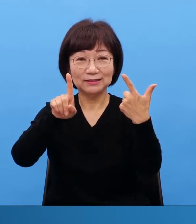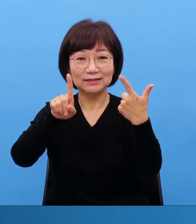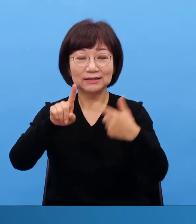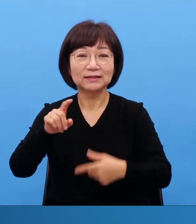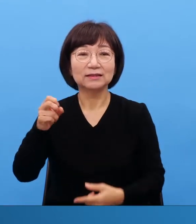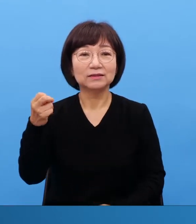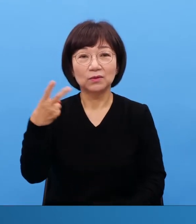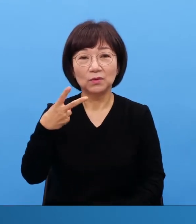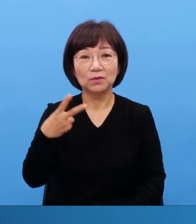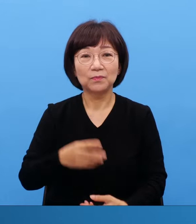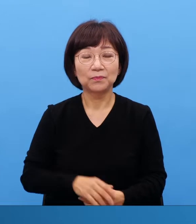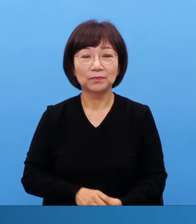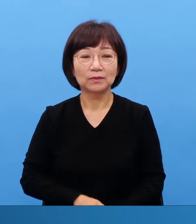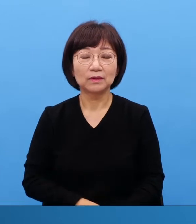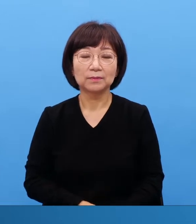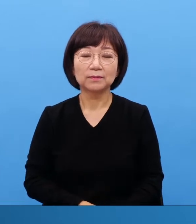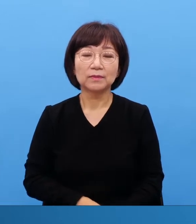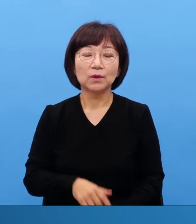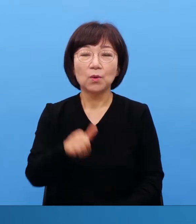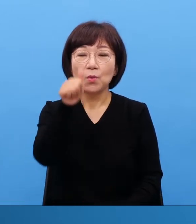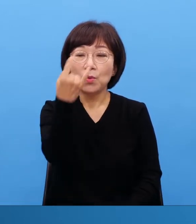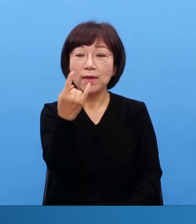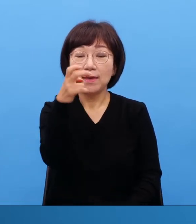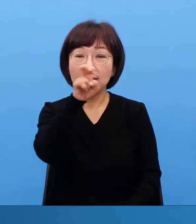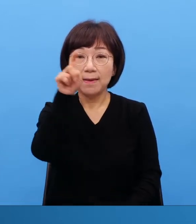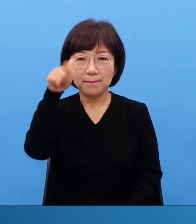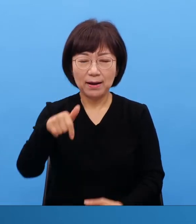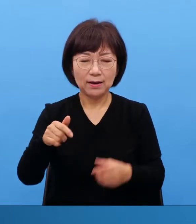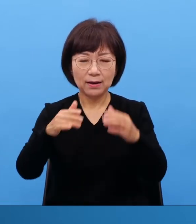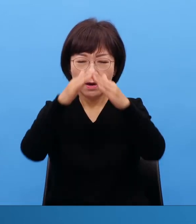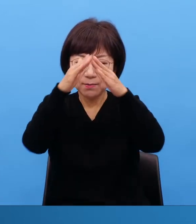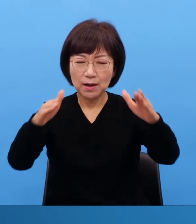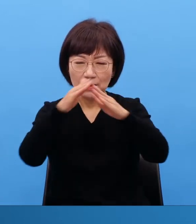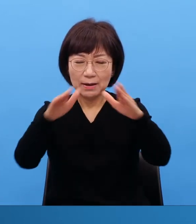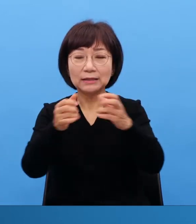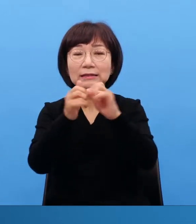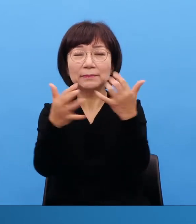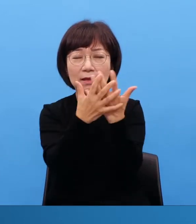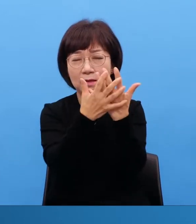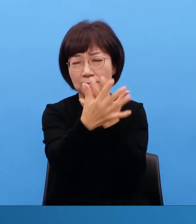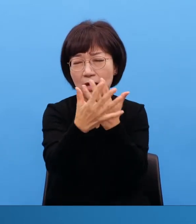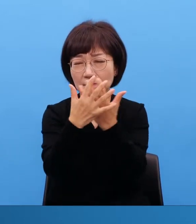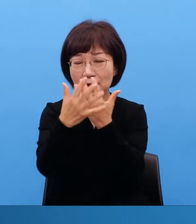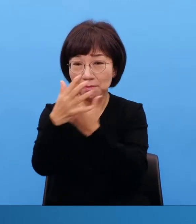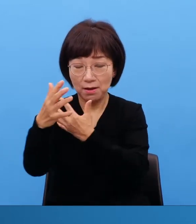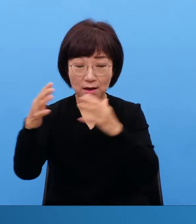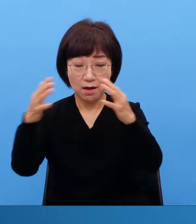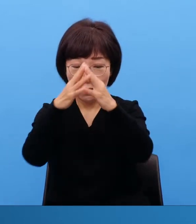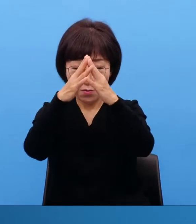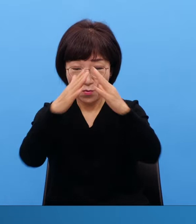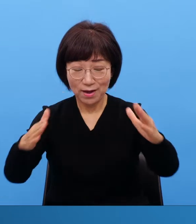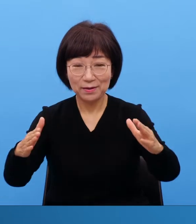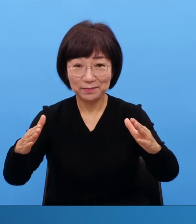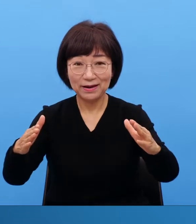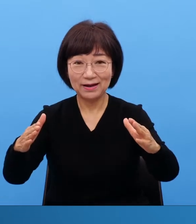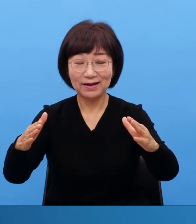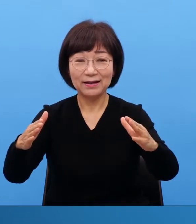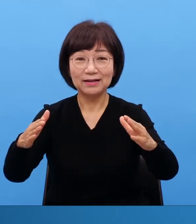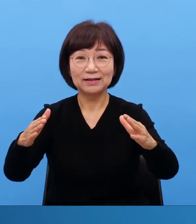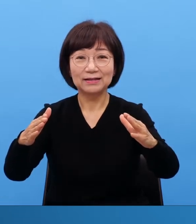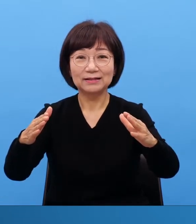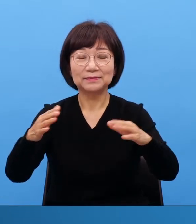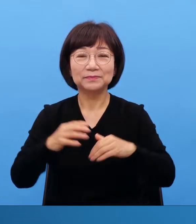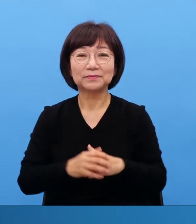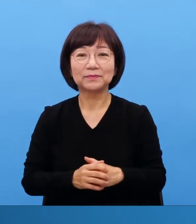회막 이렇게 됐죠 회막은 모임은 회막이지만은 어느 정도 법괴를